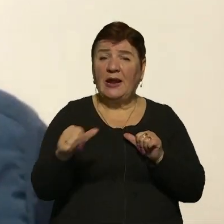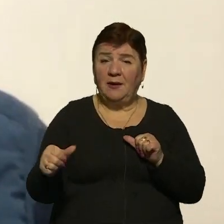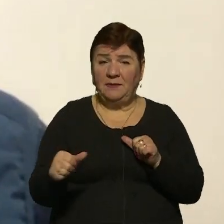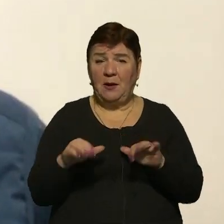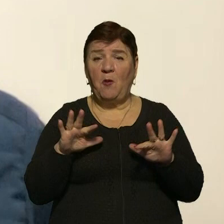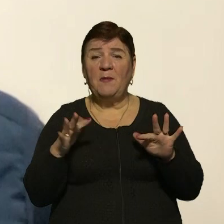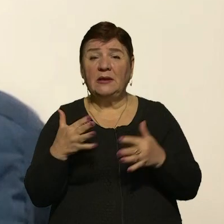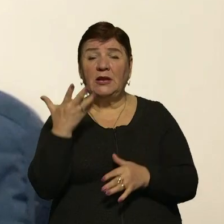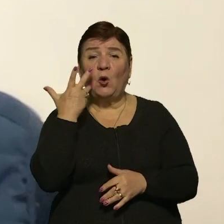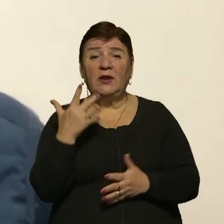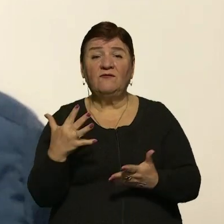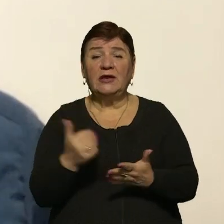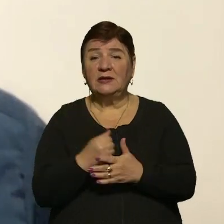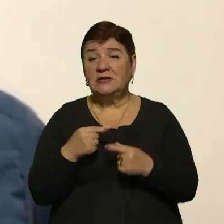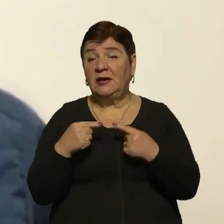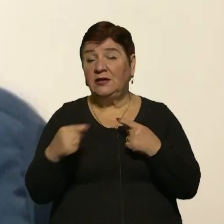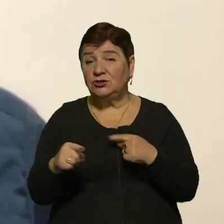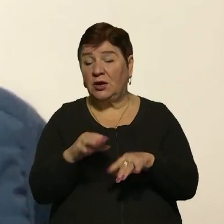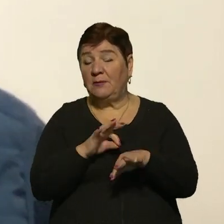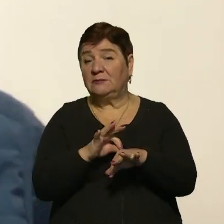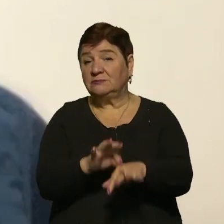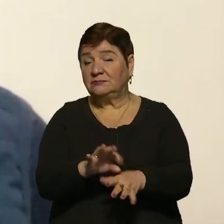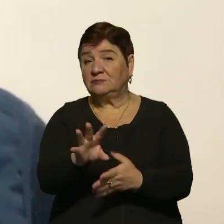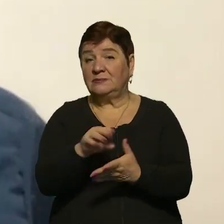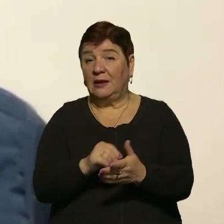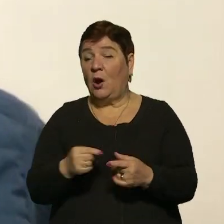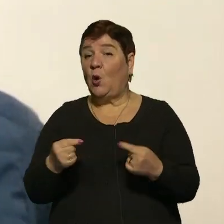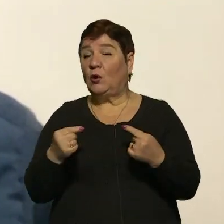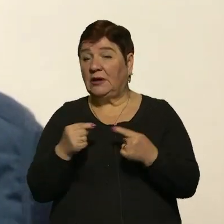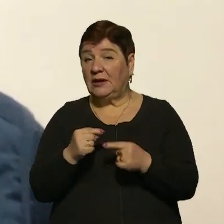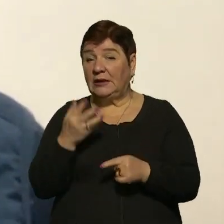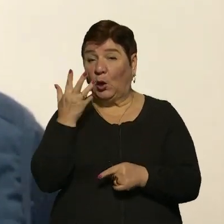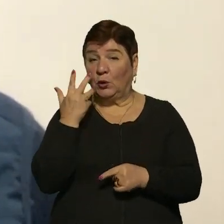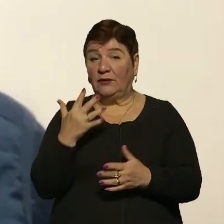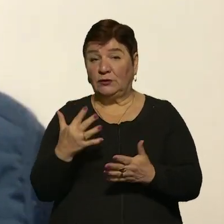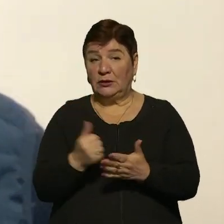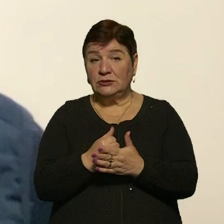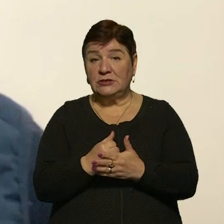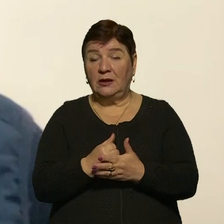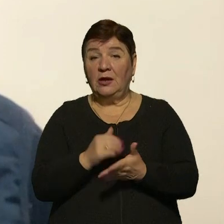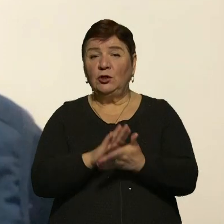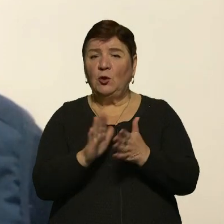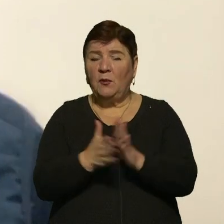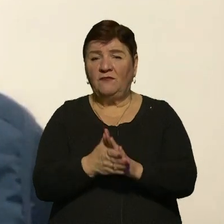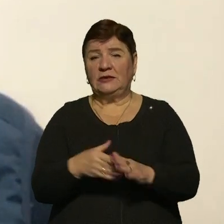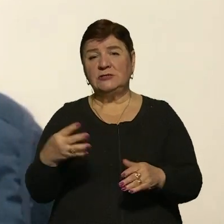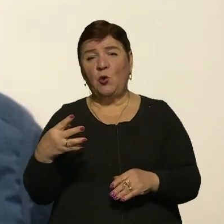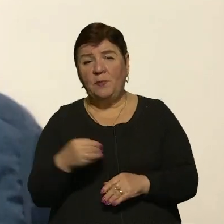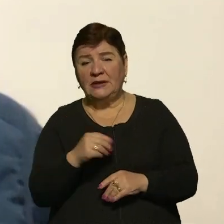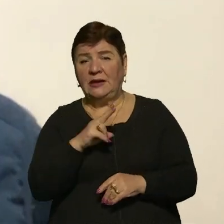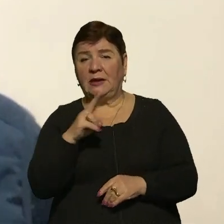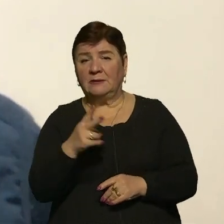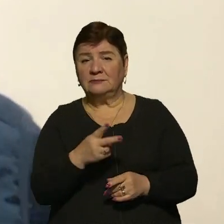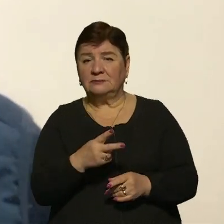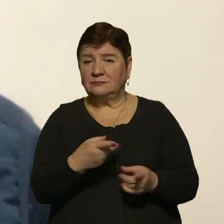моменти, коли їм вдається тих чи інших. Ви приводили приклад там конкретний, коли їм вдалося домовитись, купити і якимось